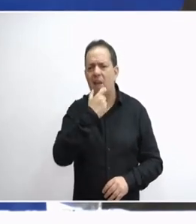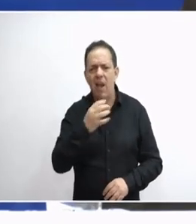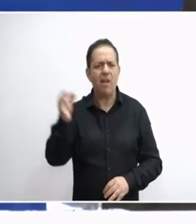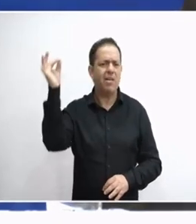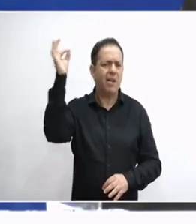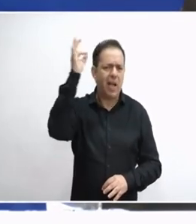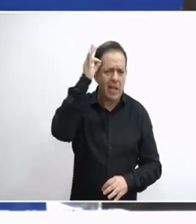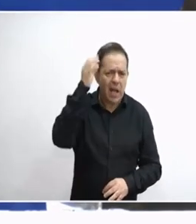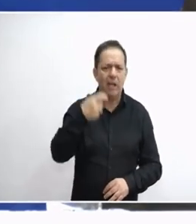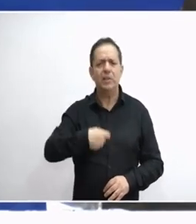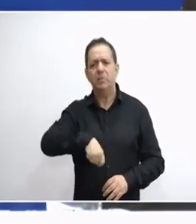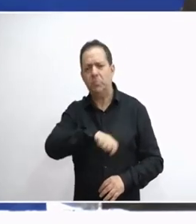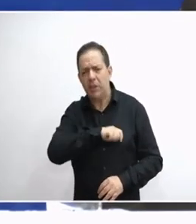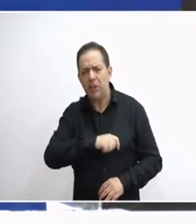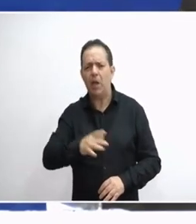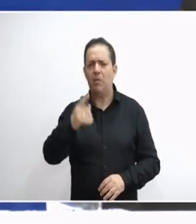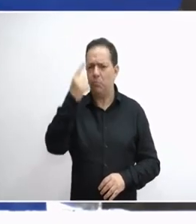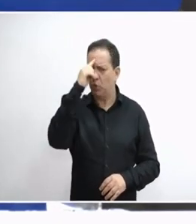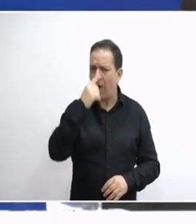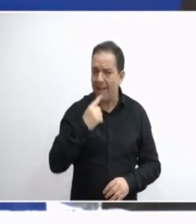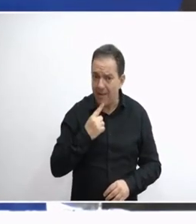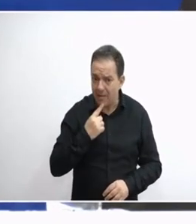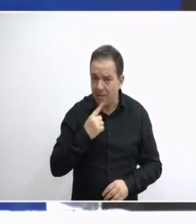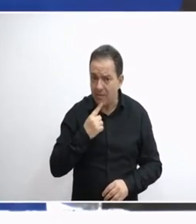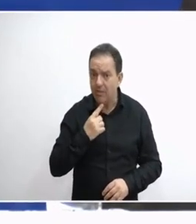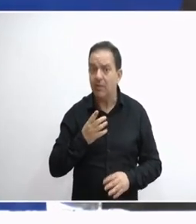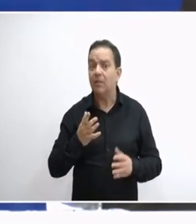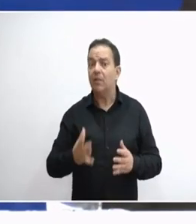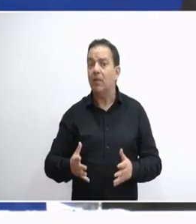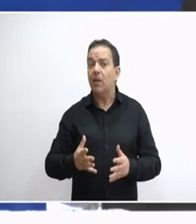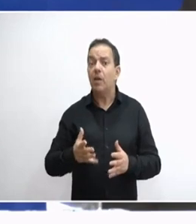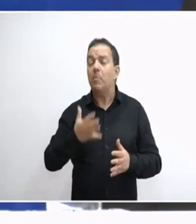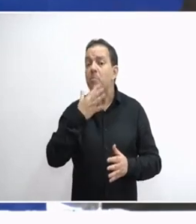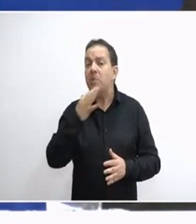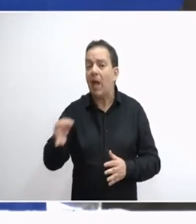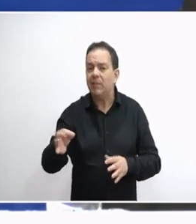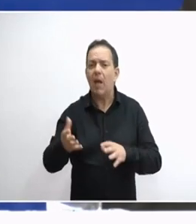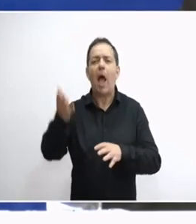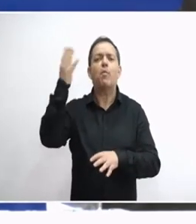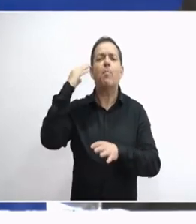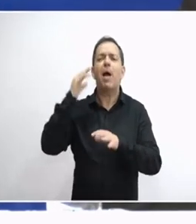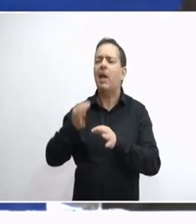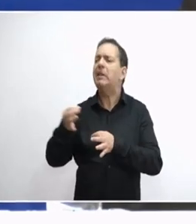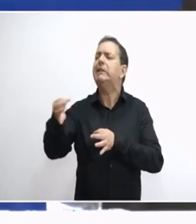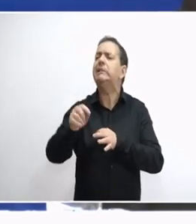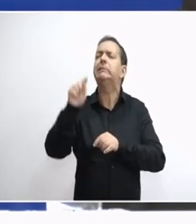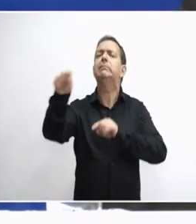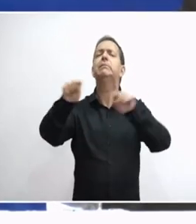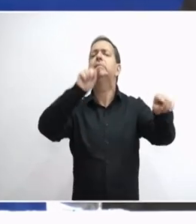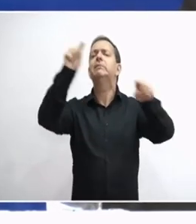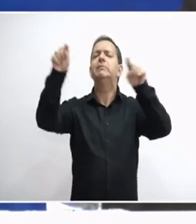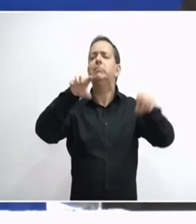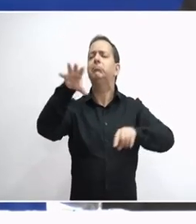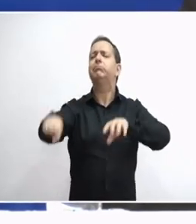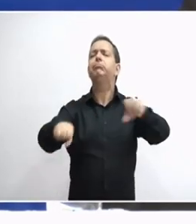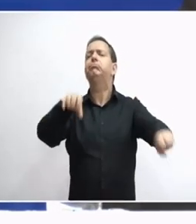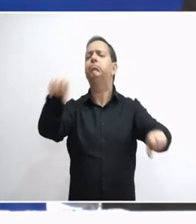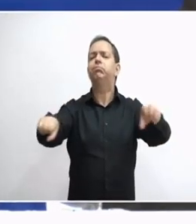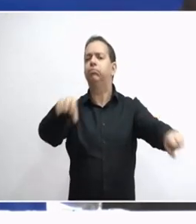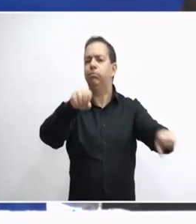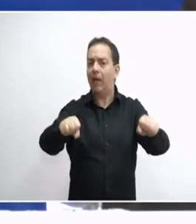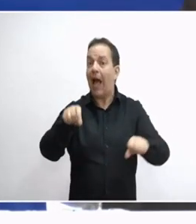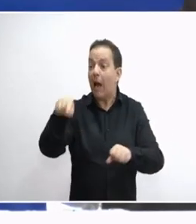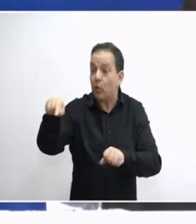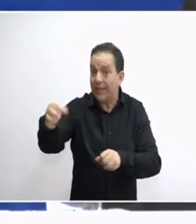η Γαλλία, η Αισπανία και η Πορτογαλία, έχουν πολύ μεγάλες απεικιοκρατίες από παλαιά, με αποτέλεσμα να μπορούν να εισάγουν